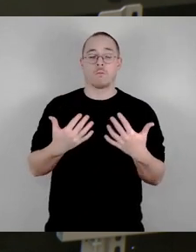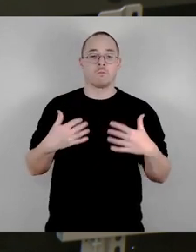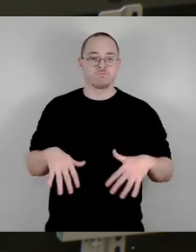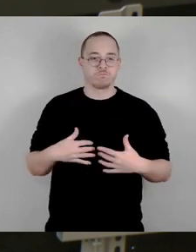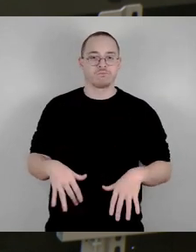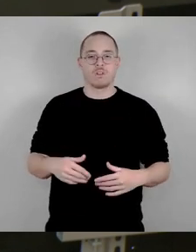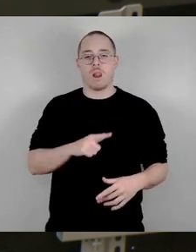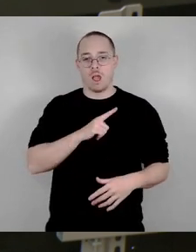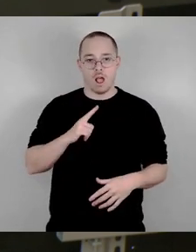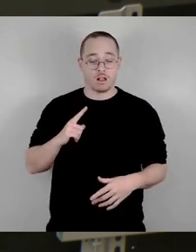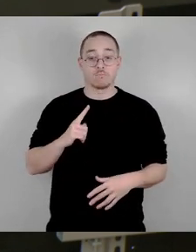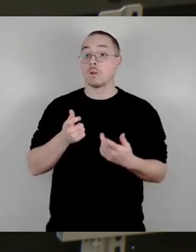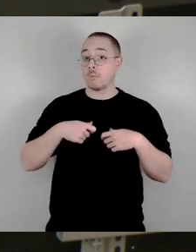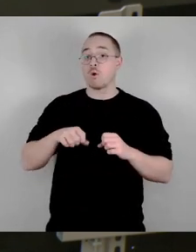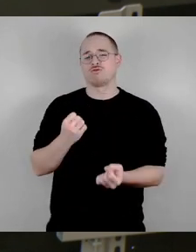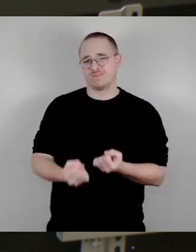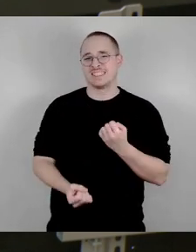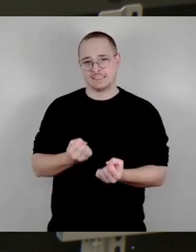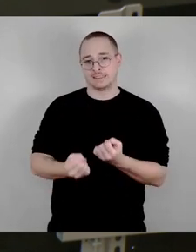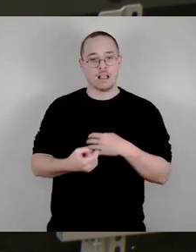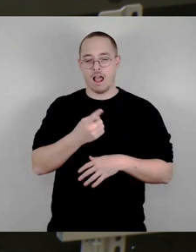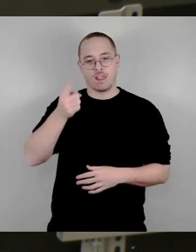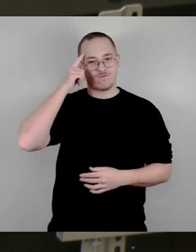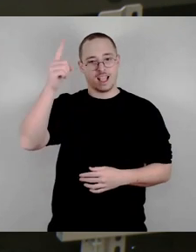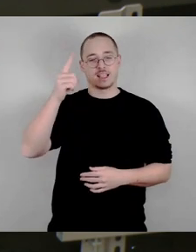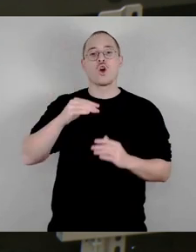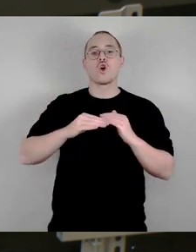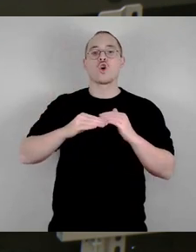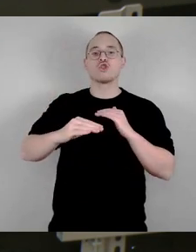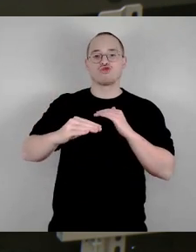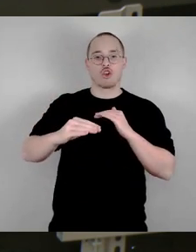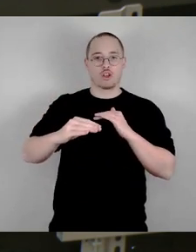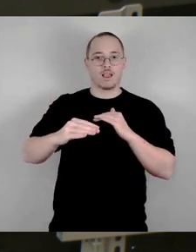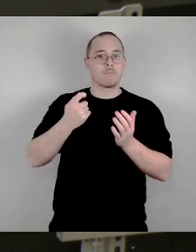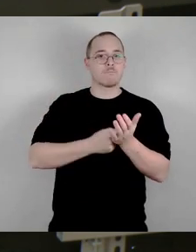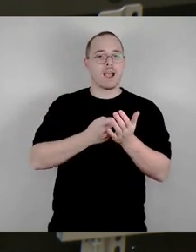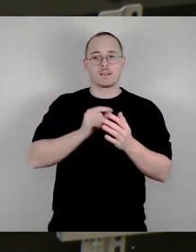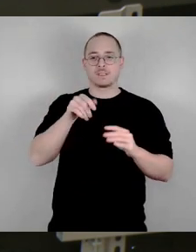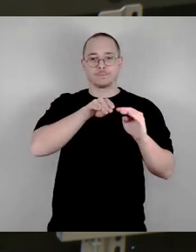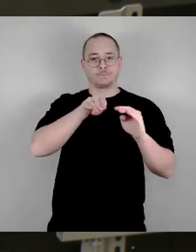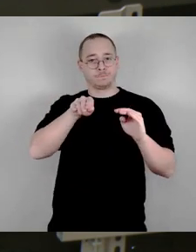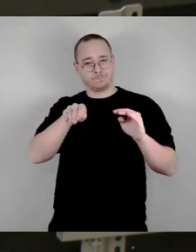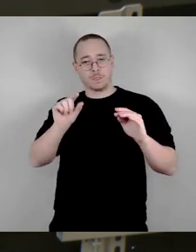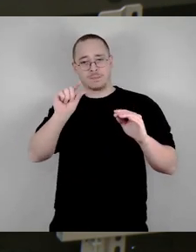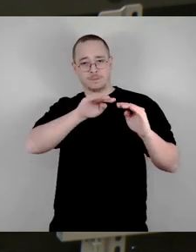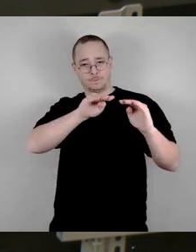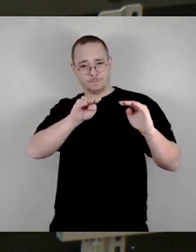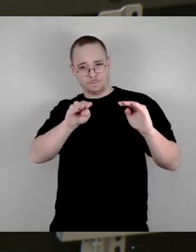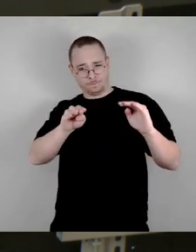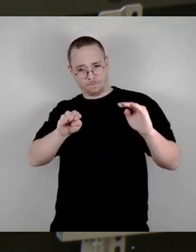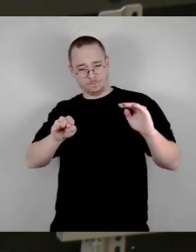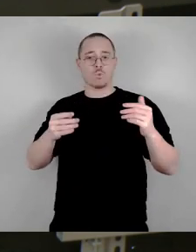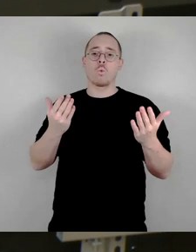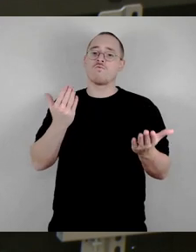die Grundstückspreise sind gerade ein bisschen im Sinken. Das könnte ein guter Zeitraum sein, um vielleicht doch von dem einen oder anderen